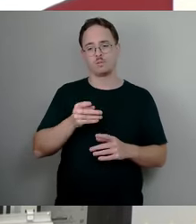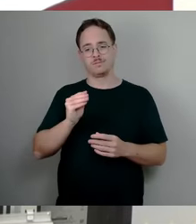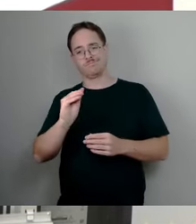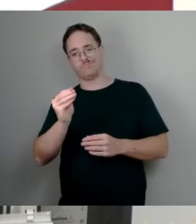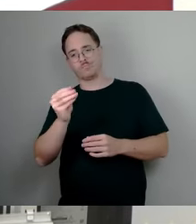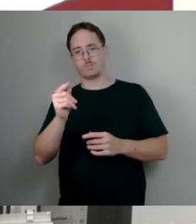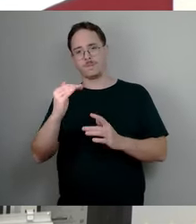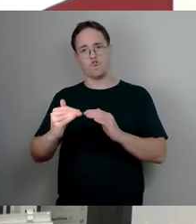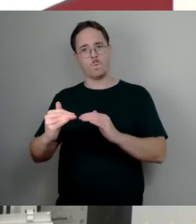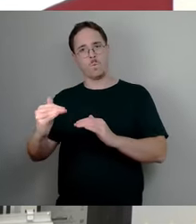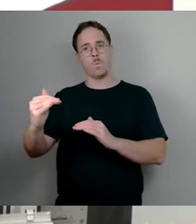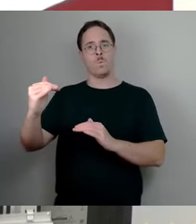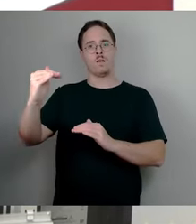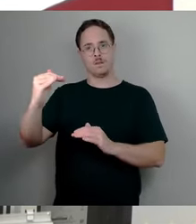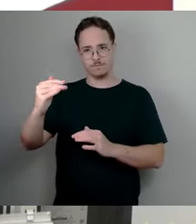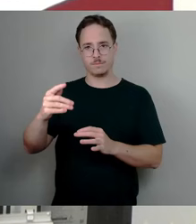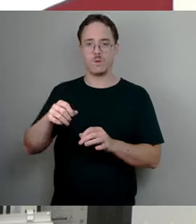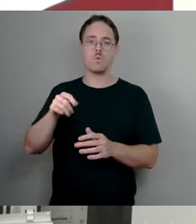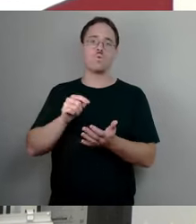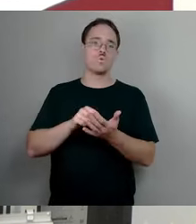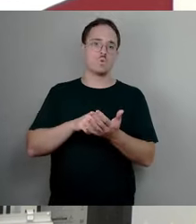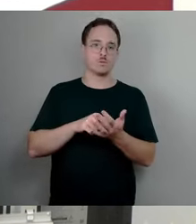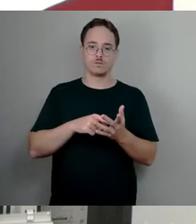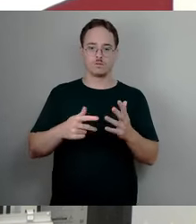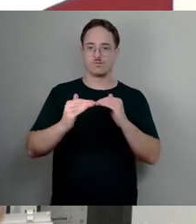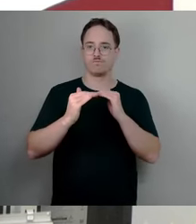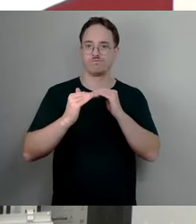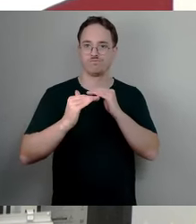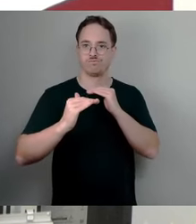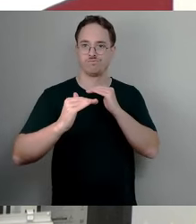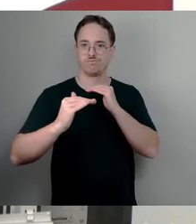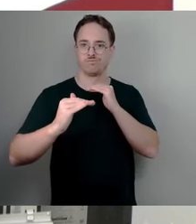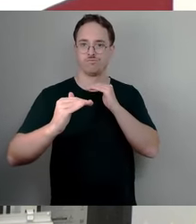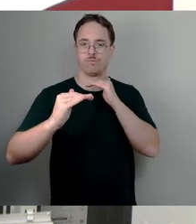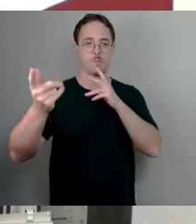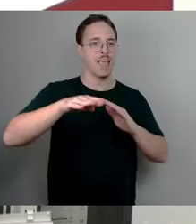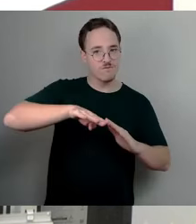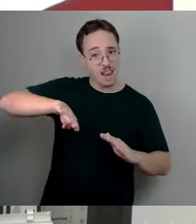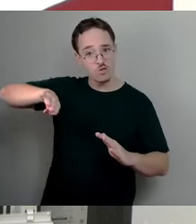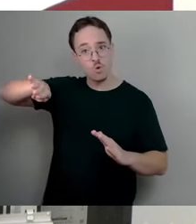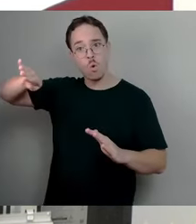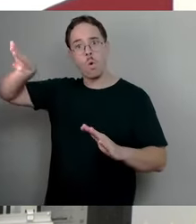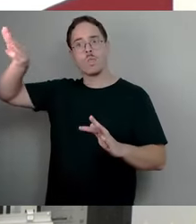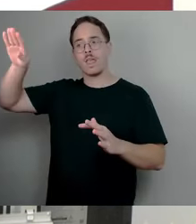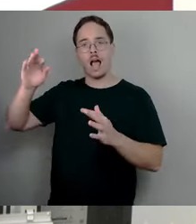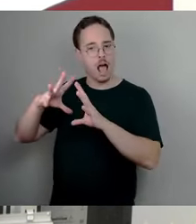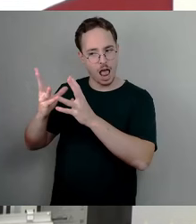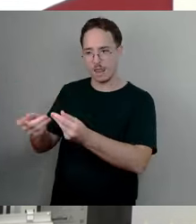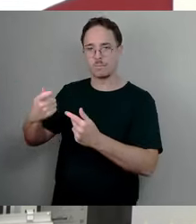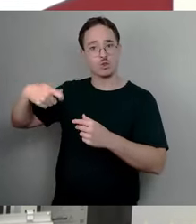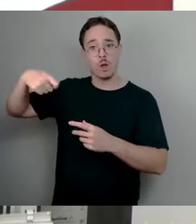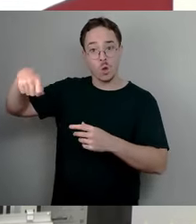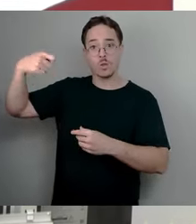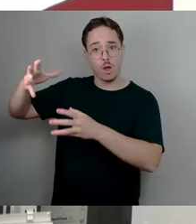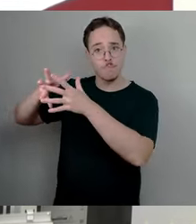denn wenn wir das nicht tun, bleibt es immer auf diesem Niveau und die Inflation, alles wird teurer, nur die Grundsteuer bleibt das Gleiche und das ist